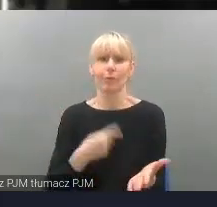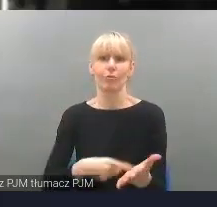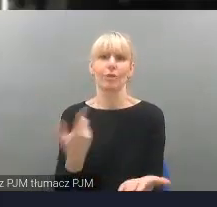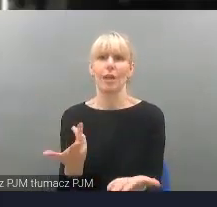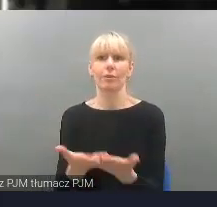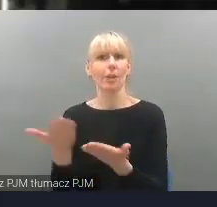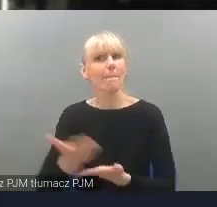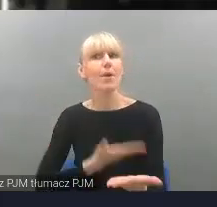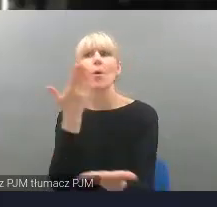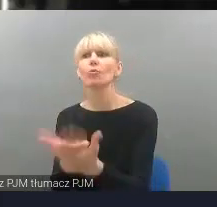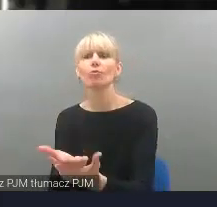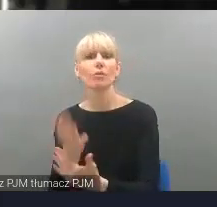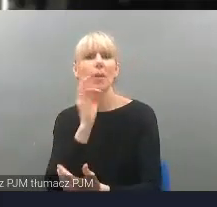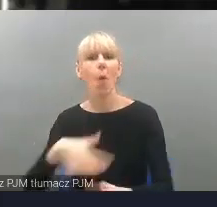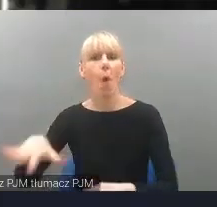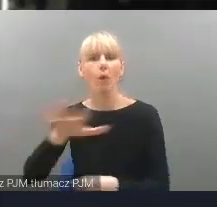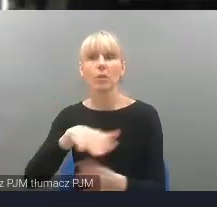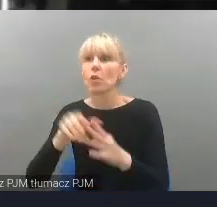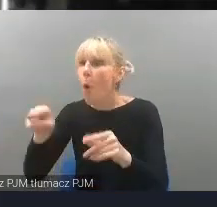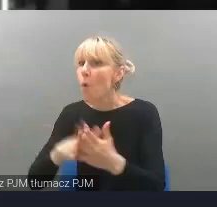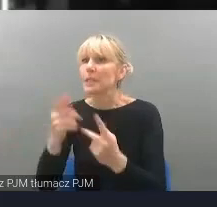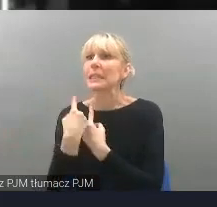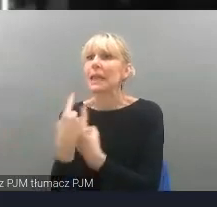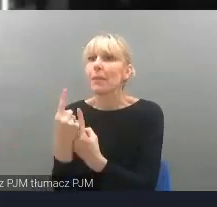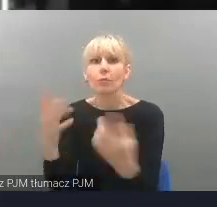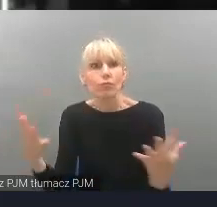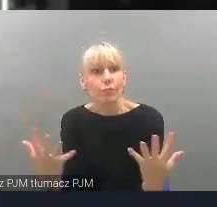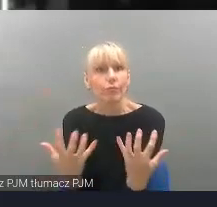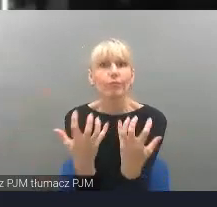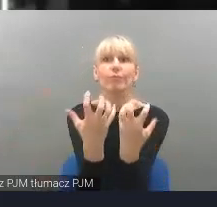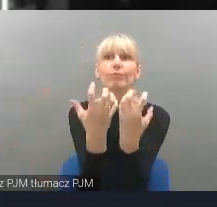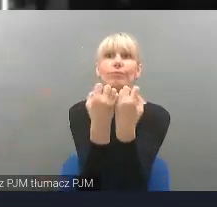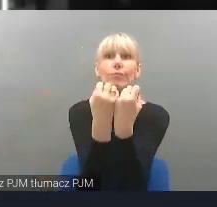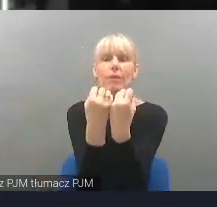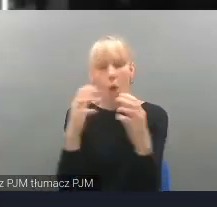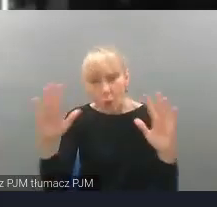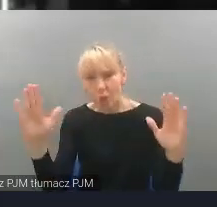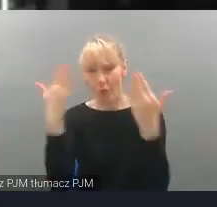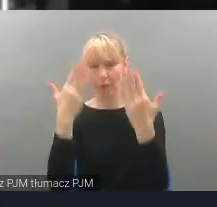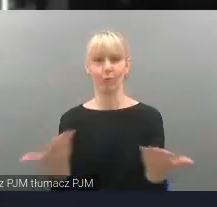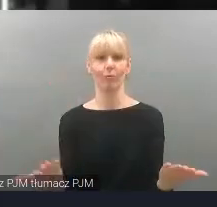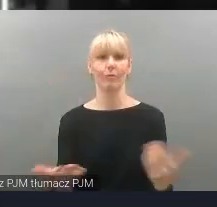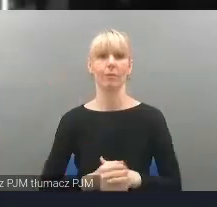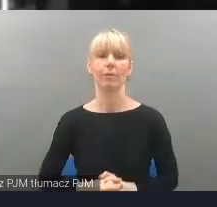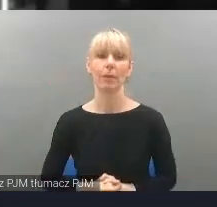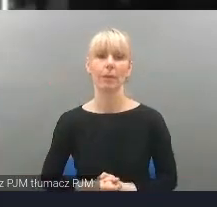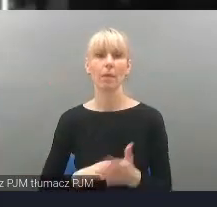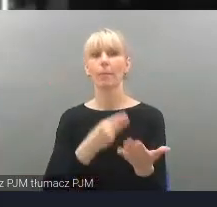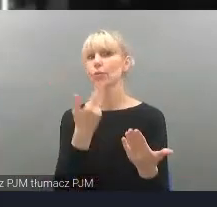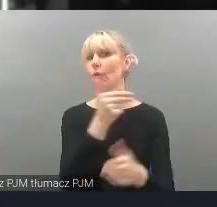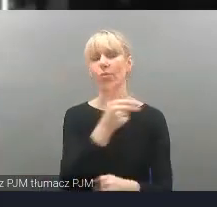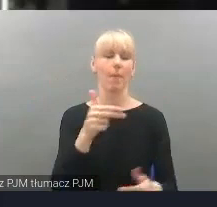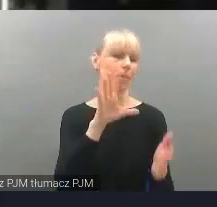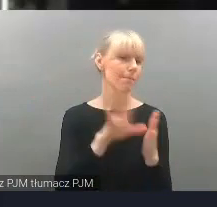młodzieży, ponieważ nie dość, że sami odkrywają i dowiadują się różnych rzeczy na temat miasta, na temat